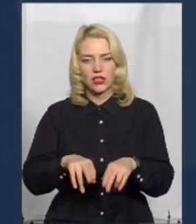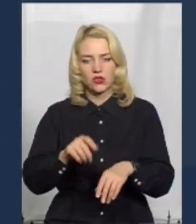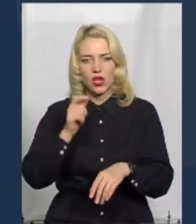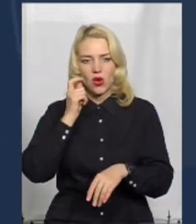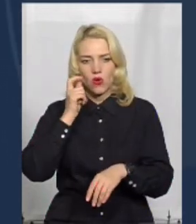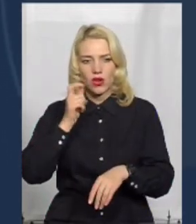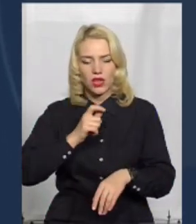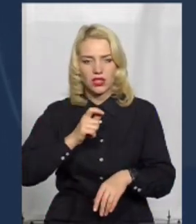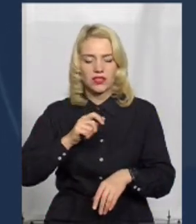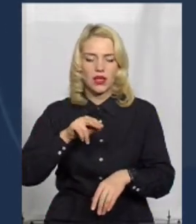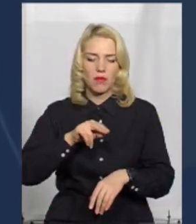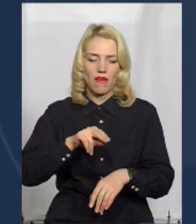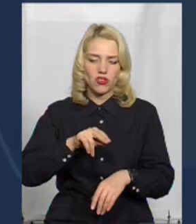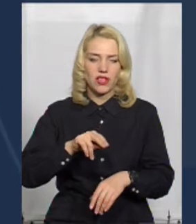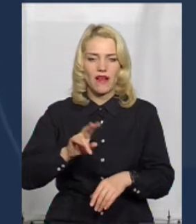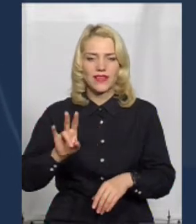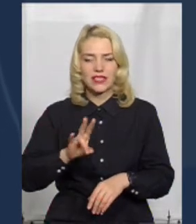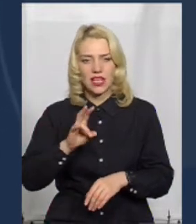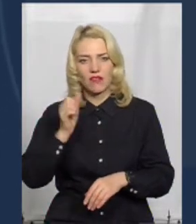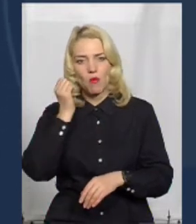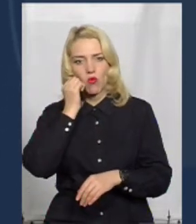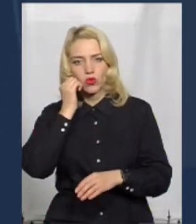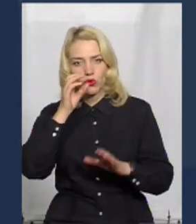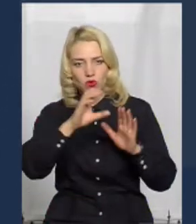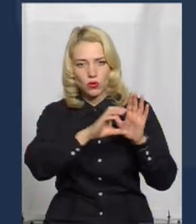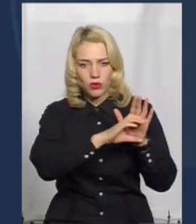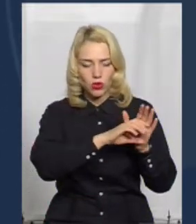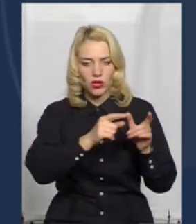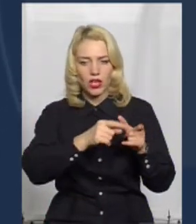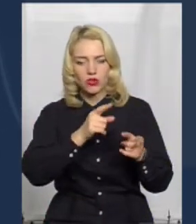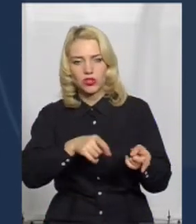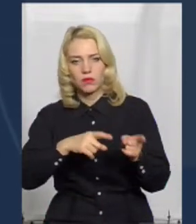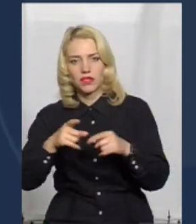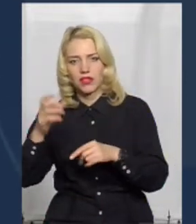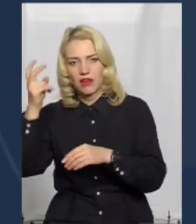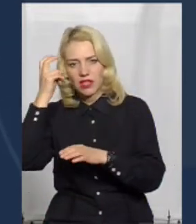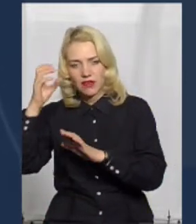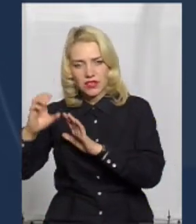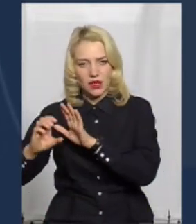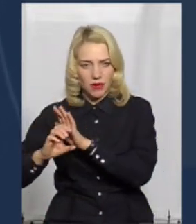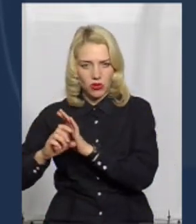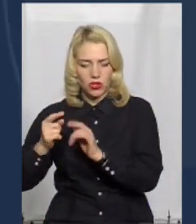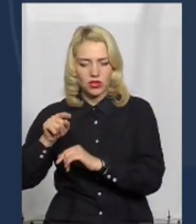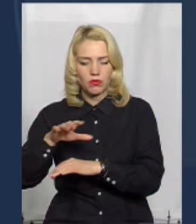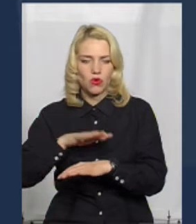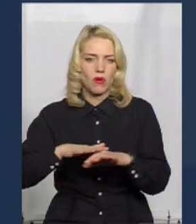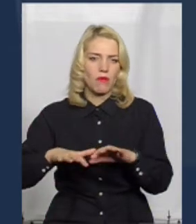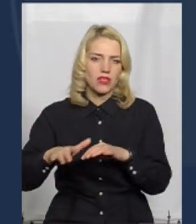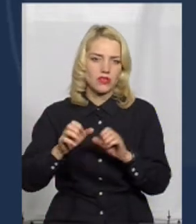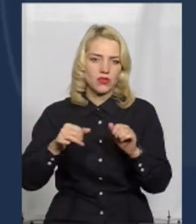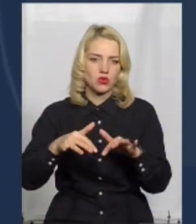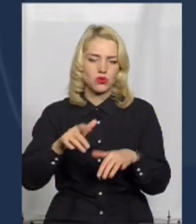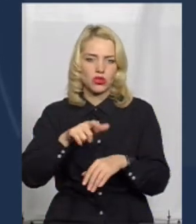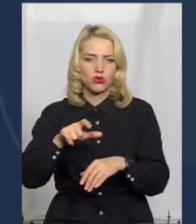українській православній церкві Московського патріхата, чи перейти в православну церкву України. І там був такий масове скупчення людей, і ми